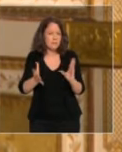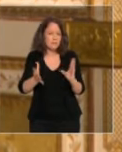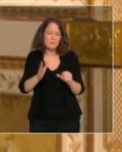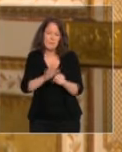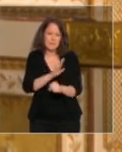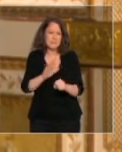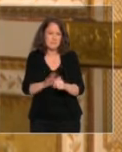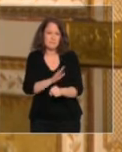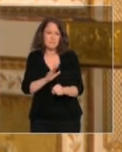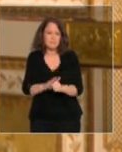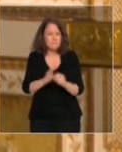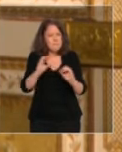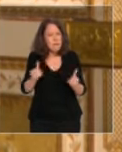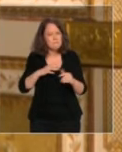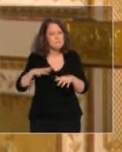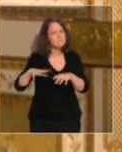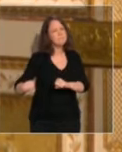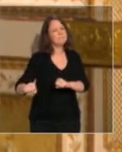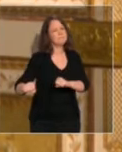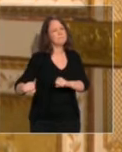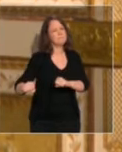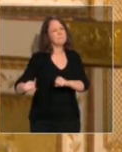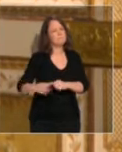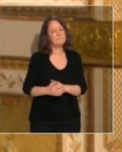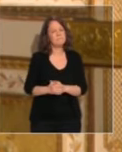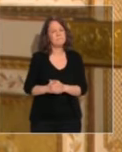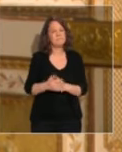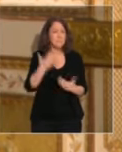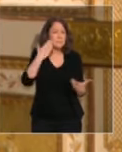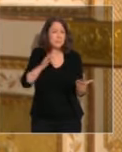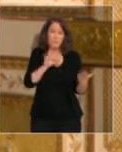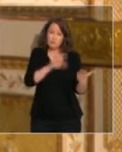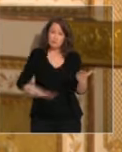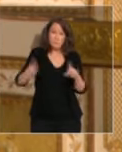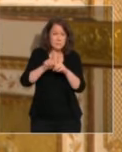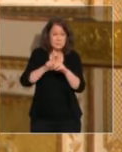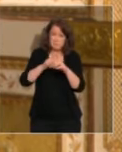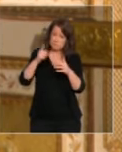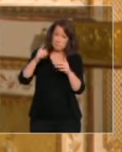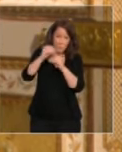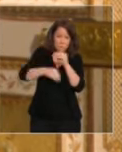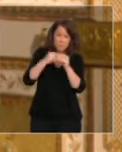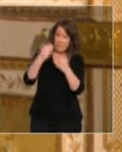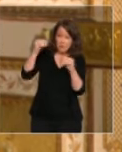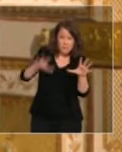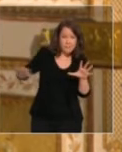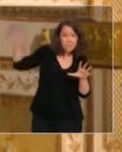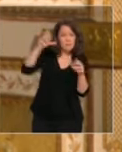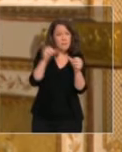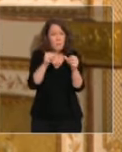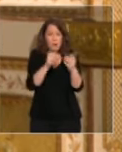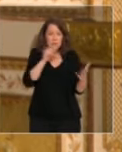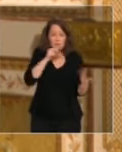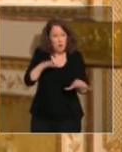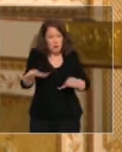Mais nous avons fait face. En France, comme partout ailleurs, nous avons donc dû, paré à l'urgence, prendre des